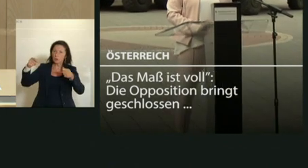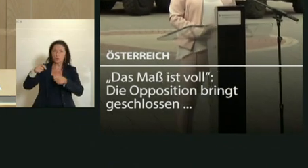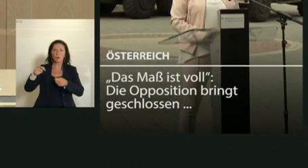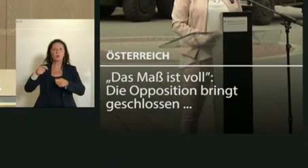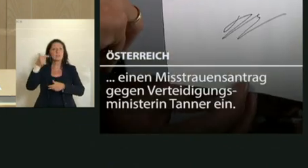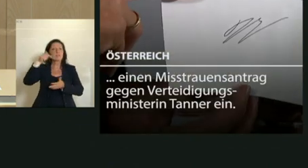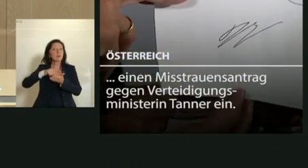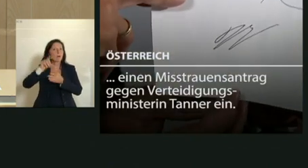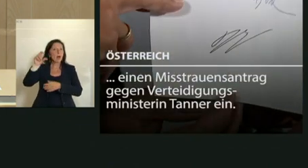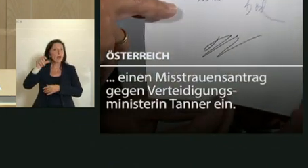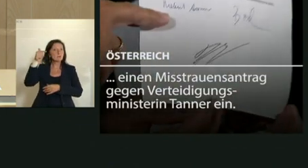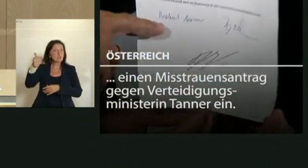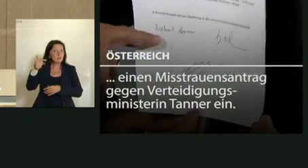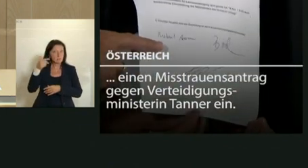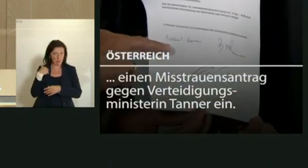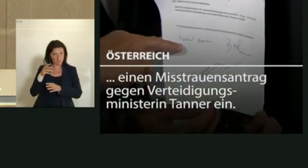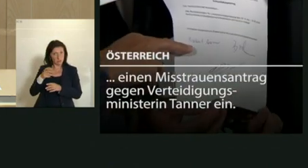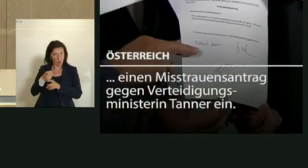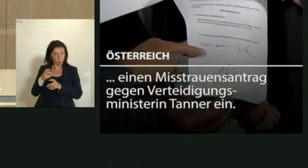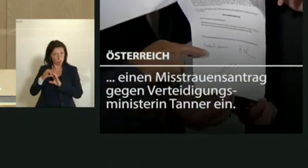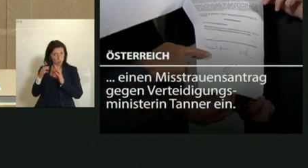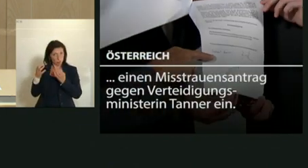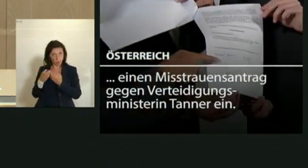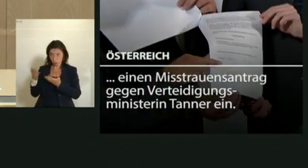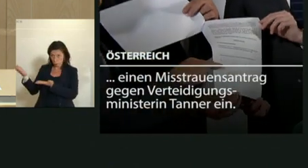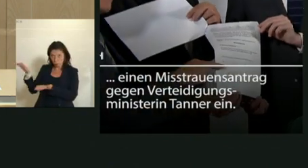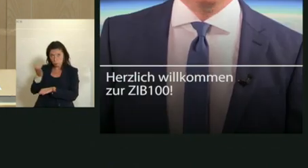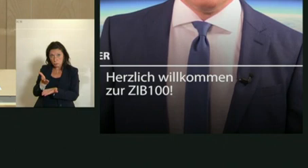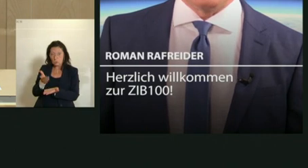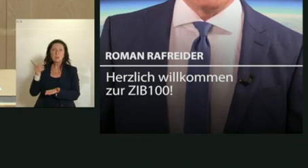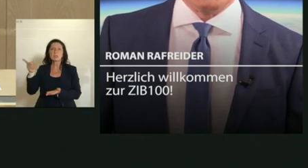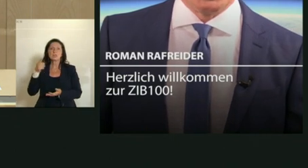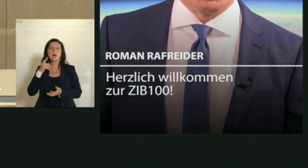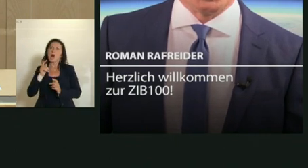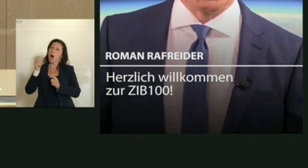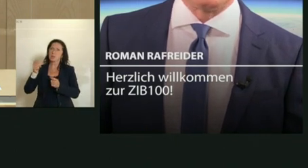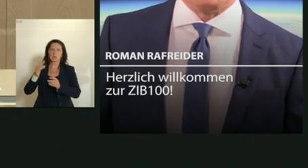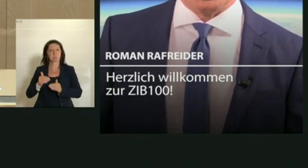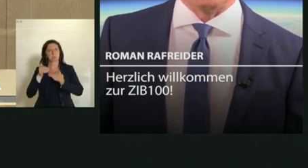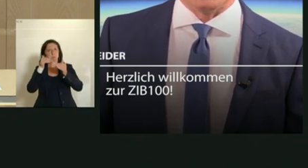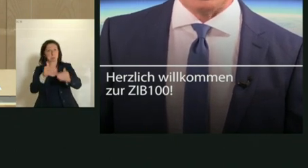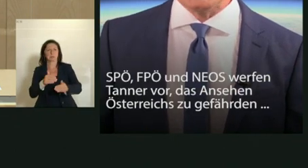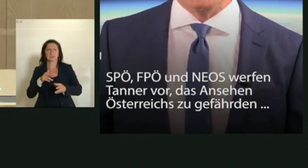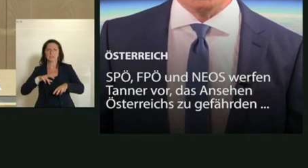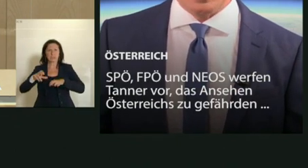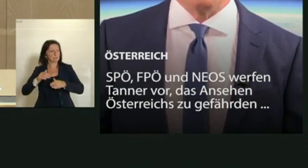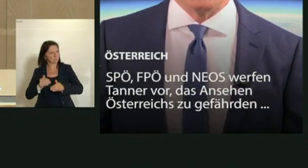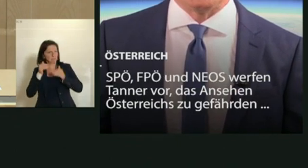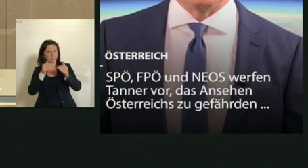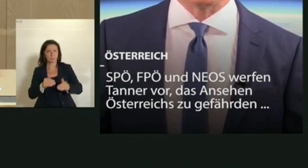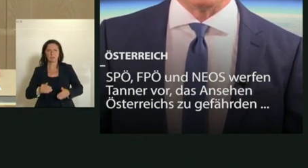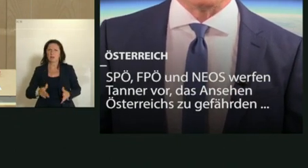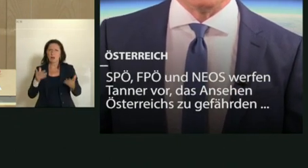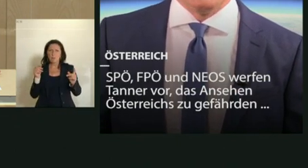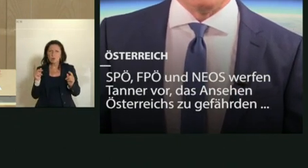im Ausschuss eingebracht, zur Verfügung zu stellen. Dieser wurde vertagt von den Regierungsparteien. Untätigkeit